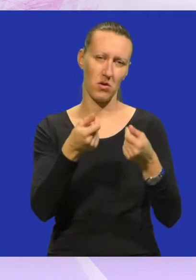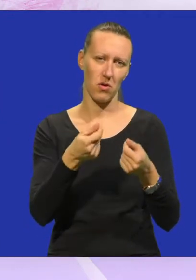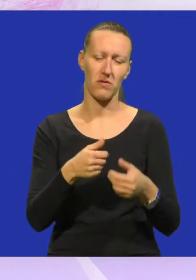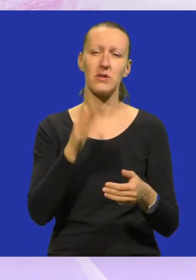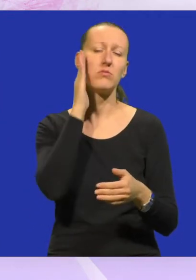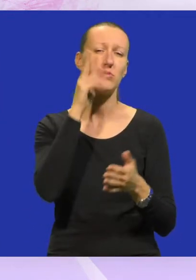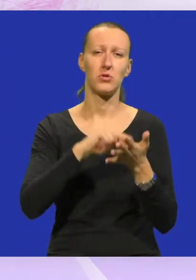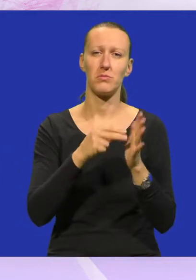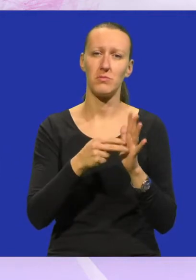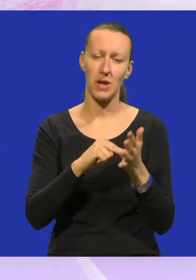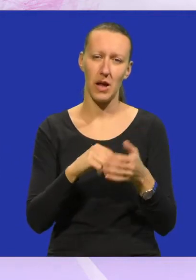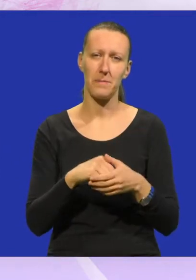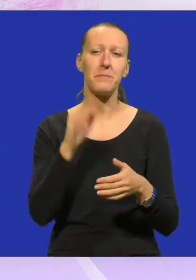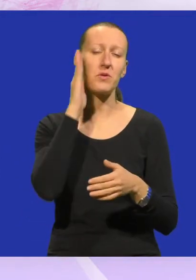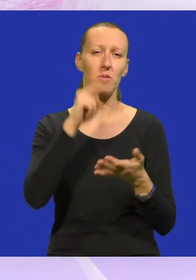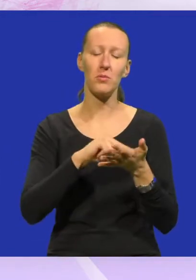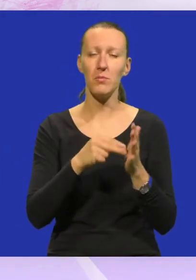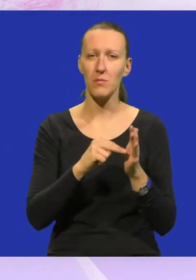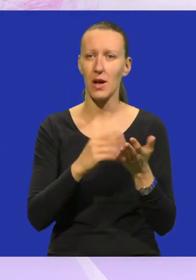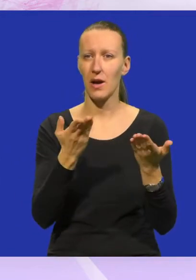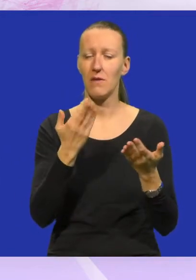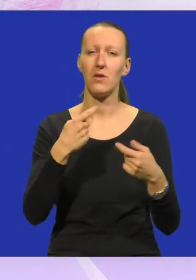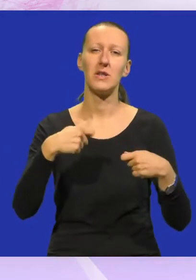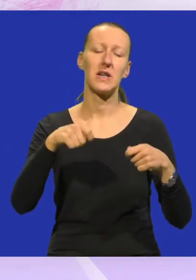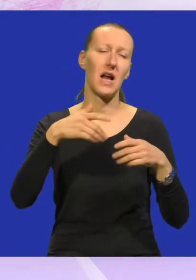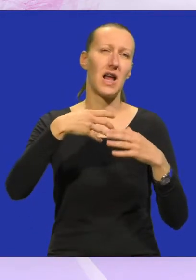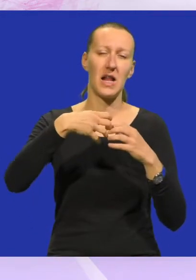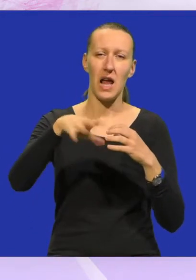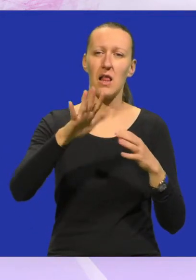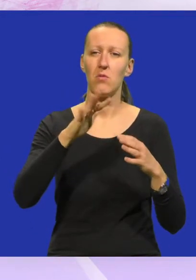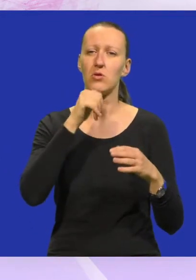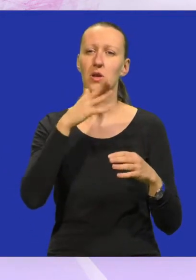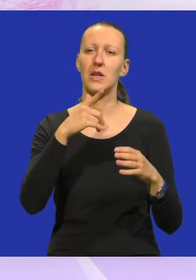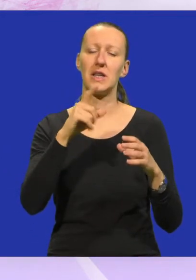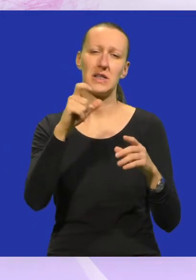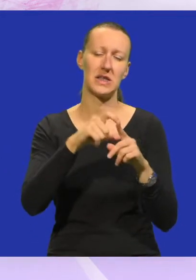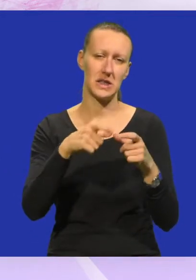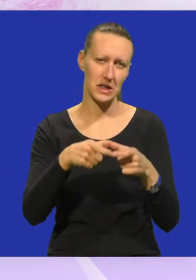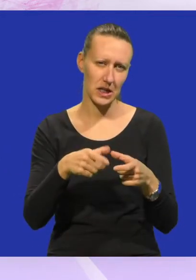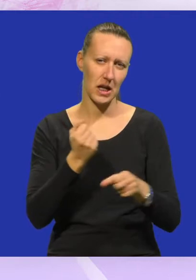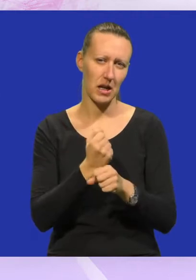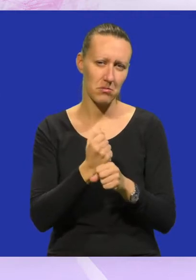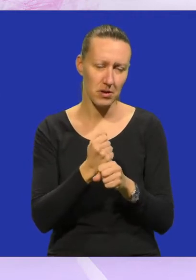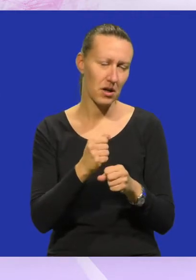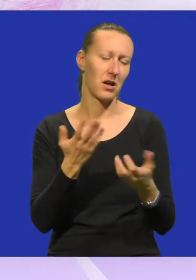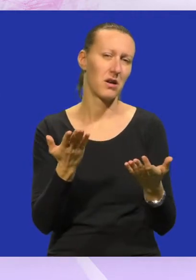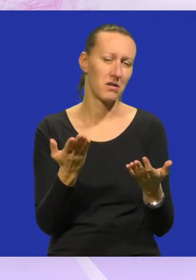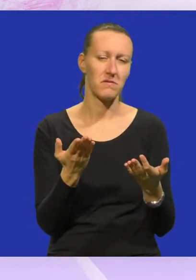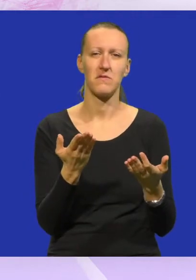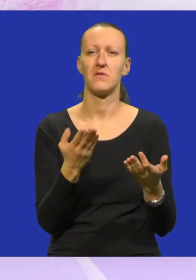Budući planovi? Budući planovi, evo, izgradnja dalje, možda čak i albuma u naredno vrijeme, tako da,